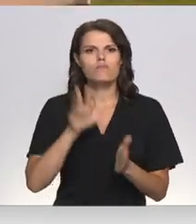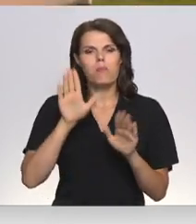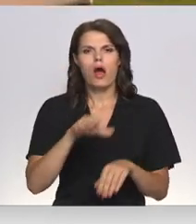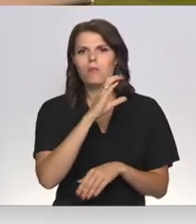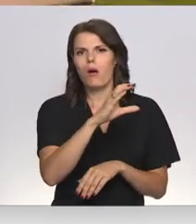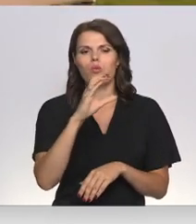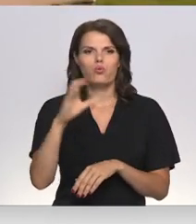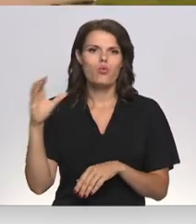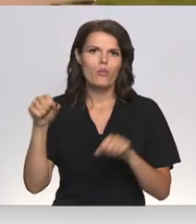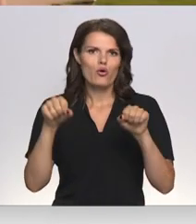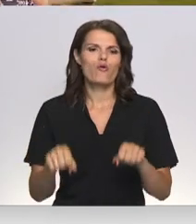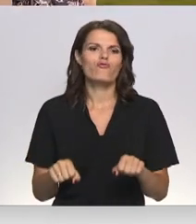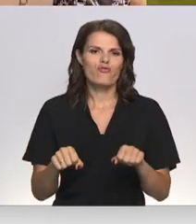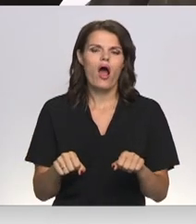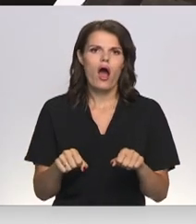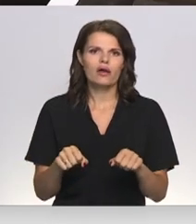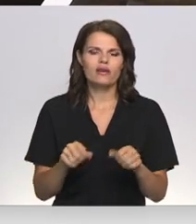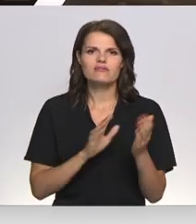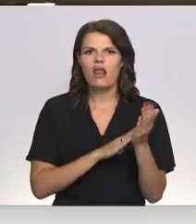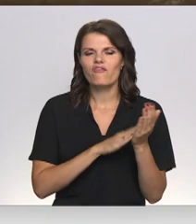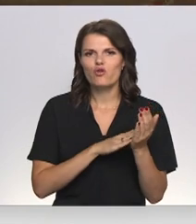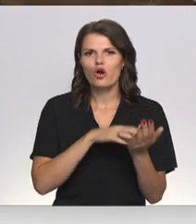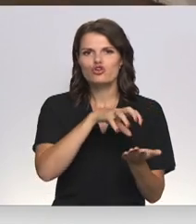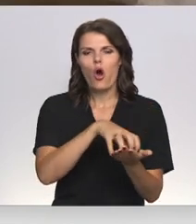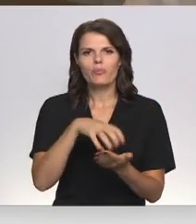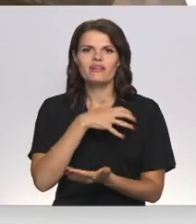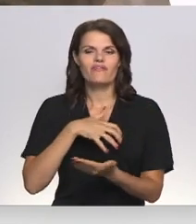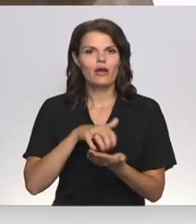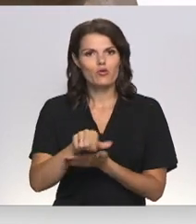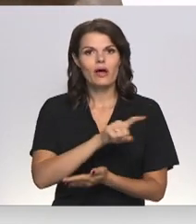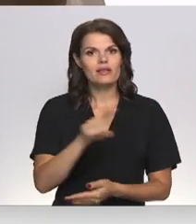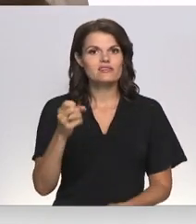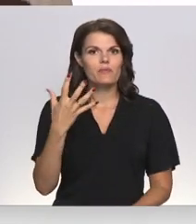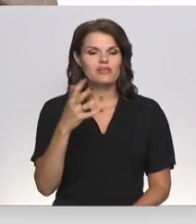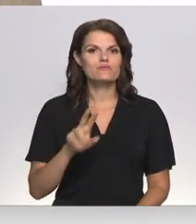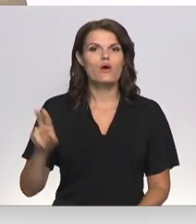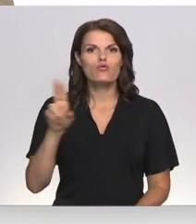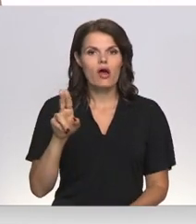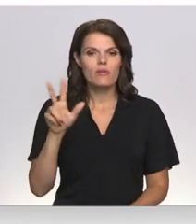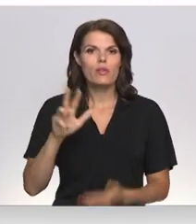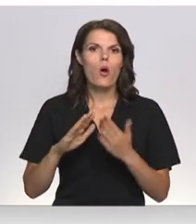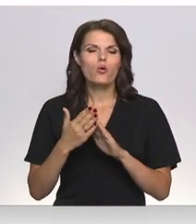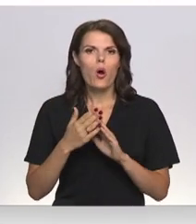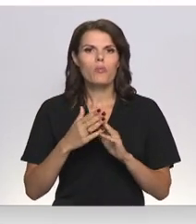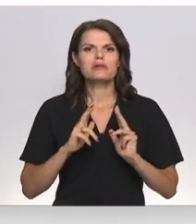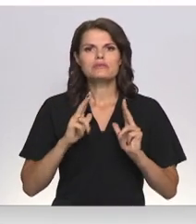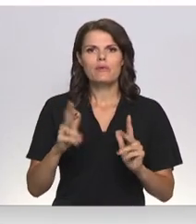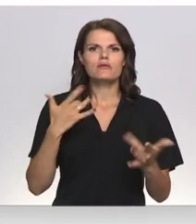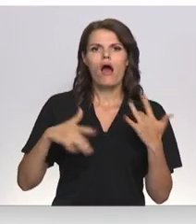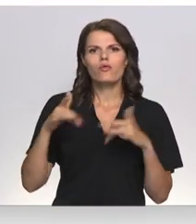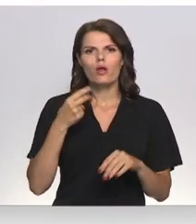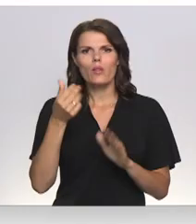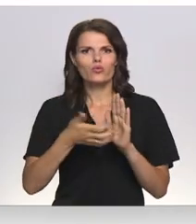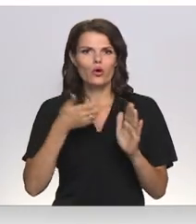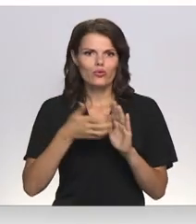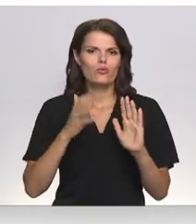Saskaņā ar likumu padomju režīmu slavinošie objekti jānojas līdz 15. novembrim. Lai arī Daugavpils mērķi saturnājas ar naudas trūkumu, objektu